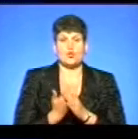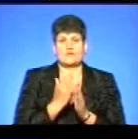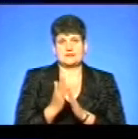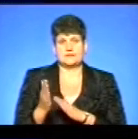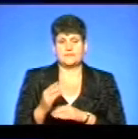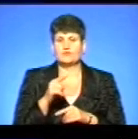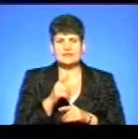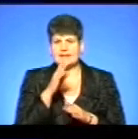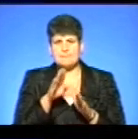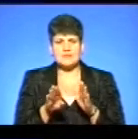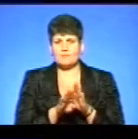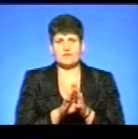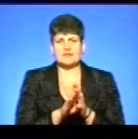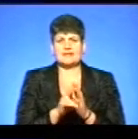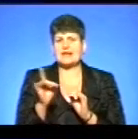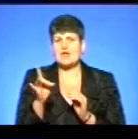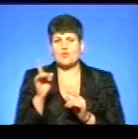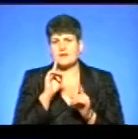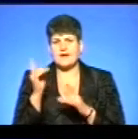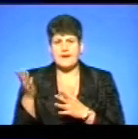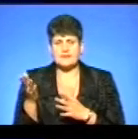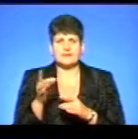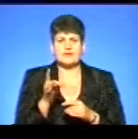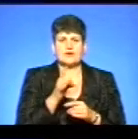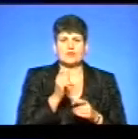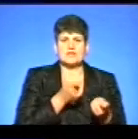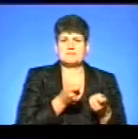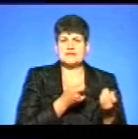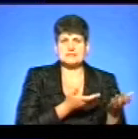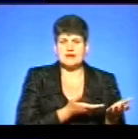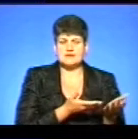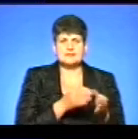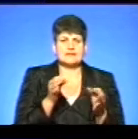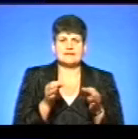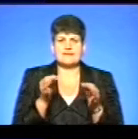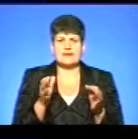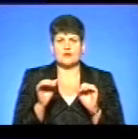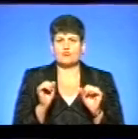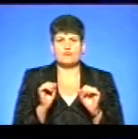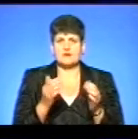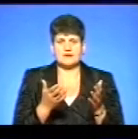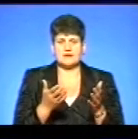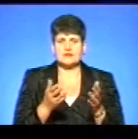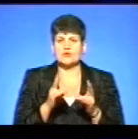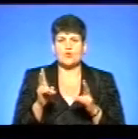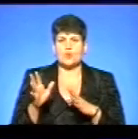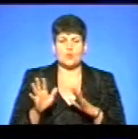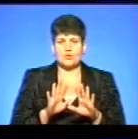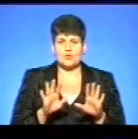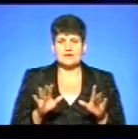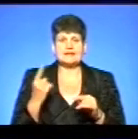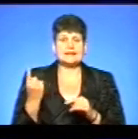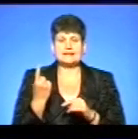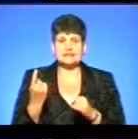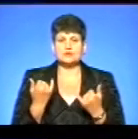Вони не підпорядковані ні районній раді, ні районній адміністрації, там, значить, ніяким громадним І управлінню вашому також. Ні управлінню. Єдине,